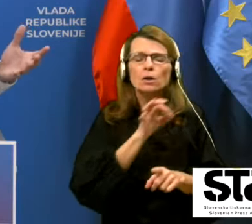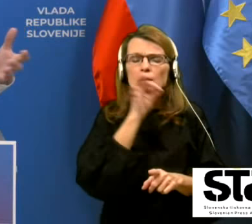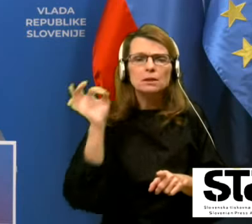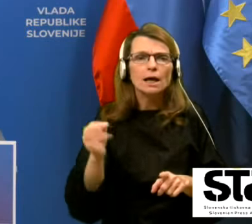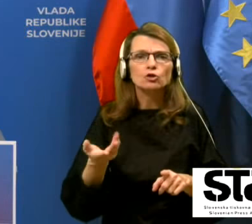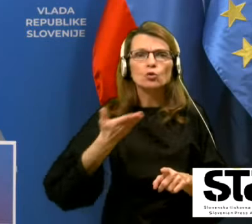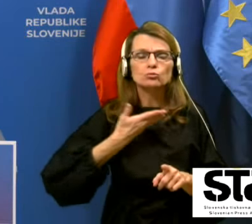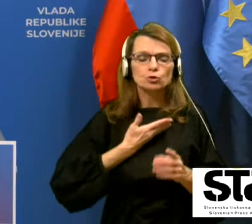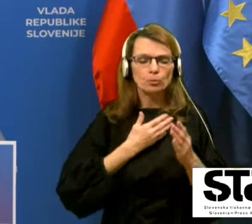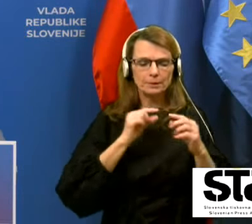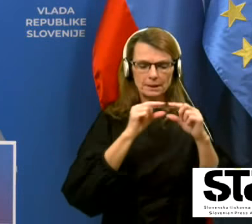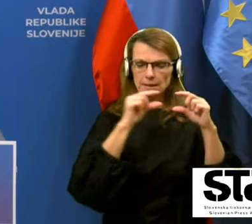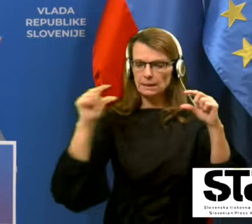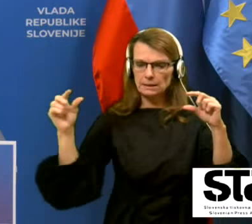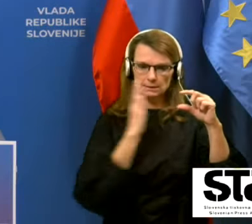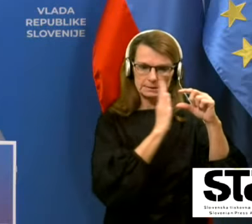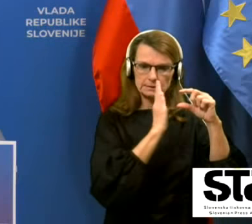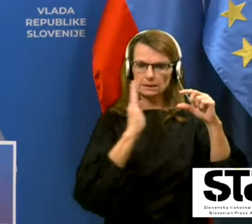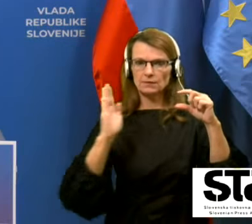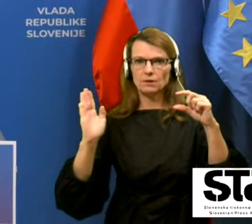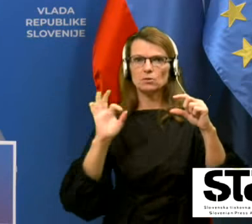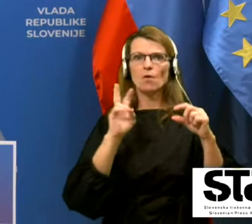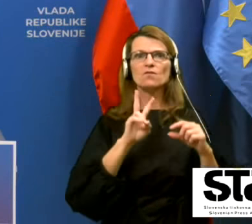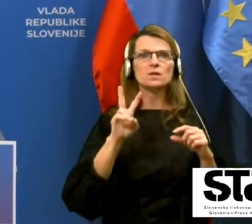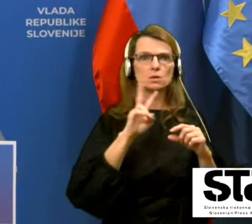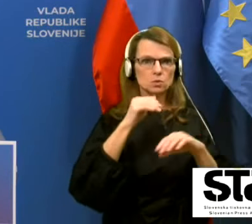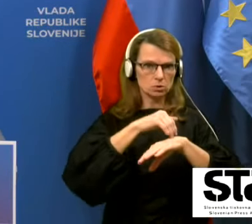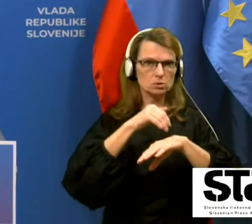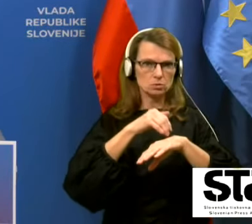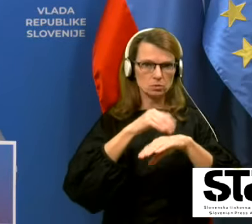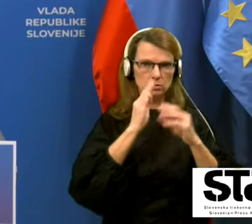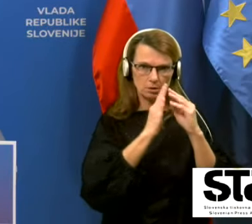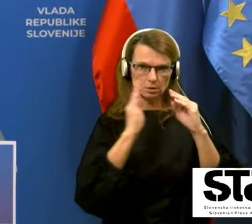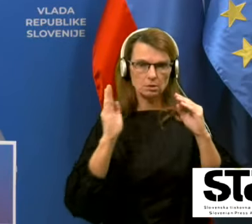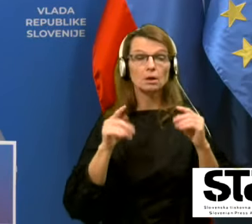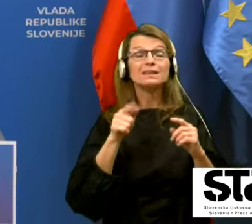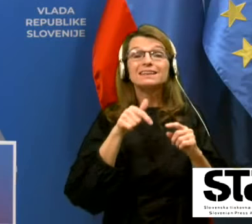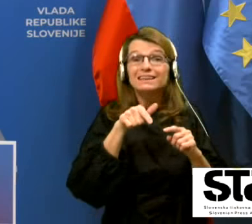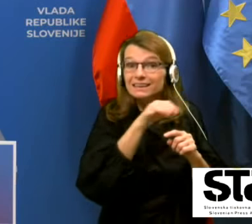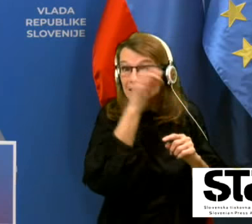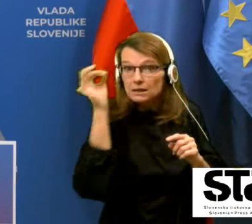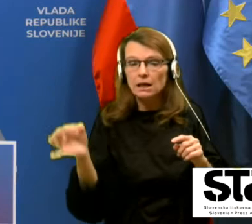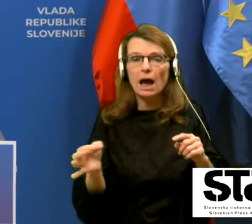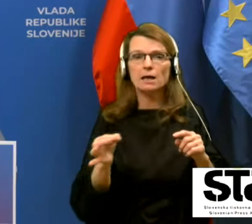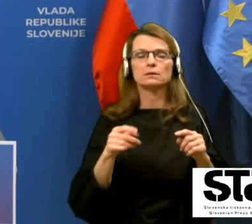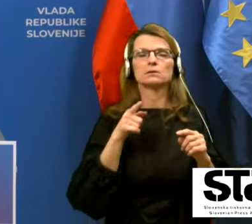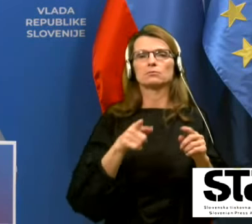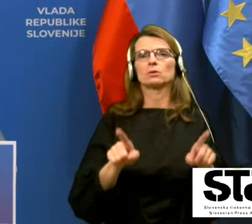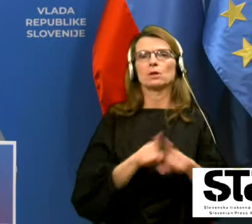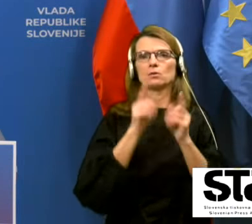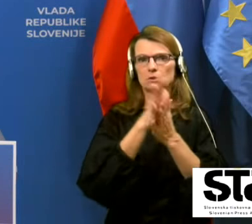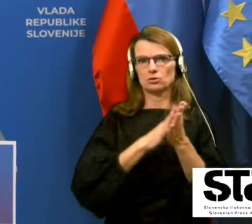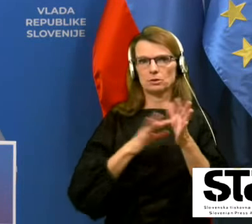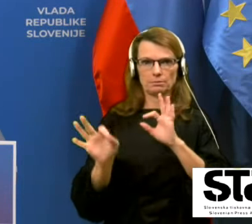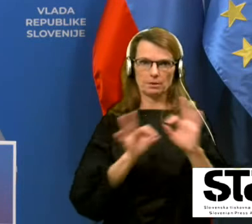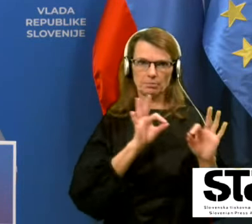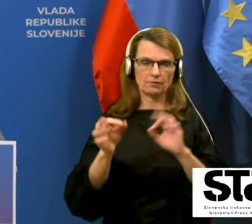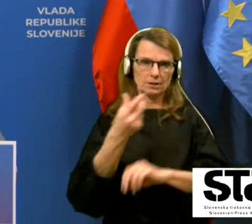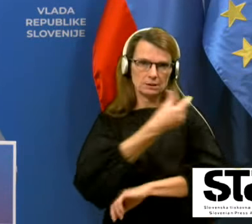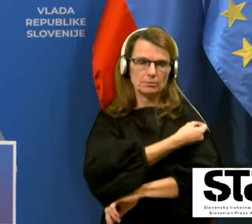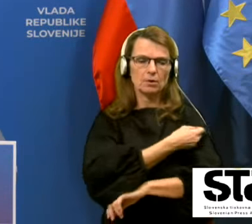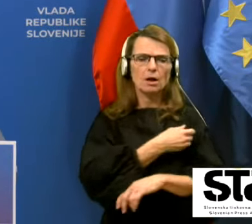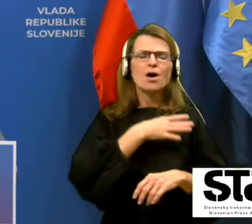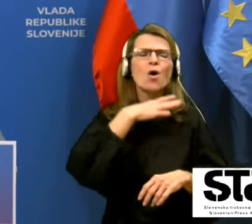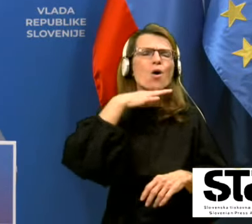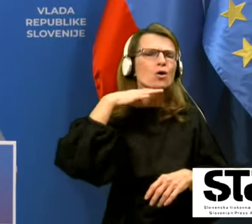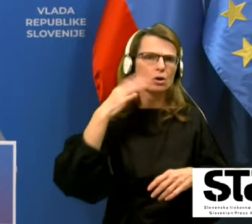virusov, so te informacije se širile po celem svetu in se je že tisti dan začelo pripravljati cepivo. Izivo je bilo